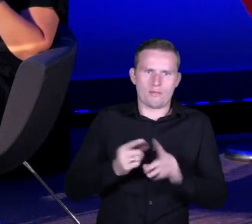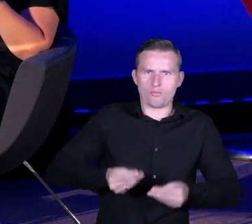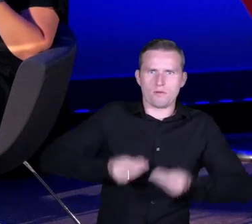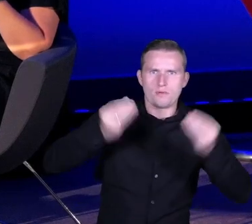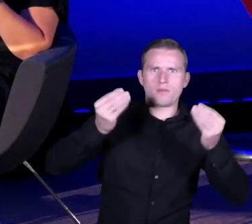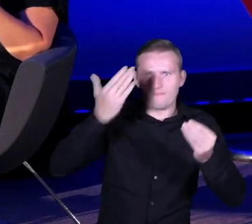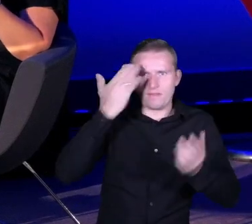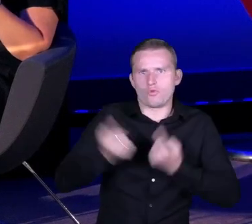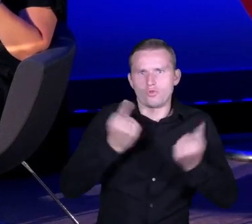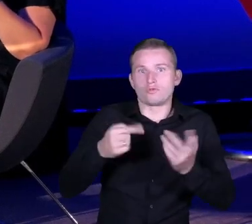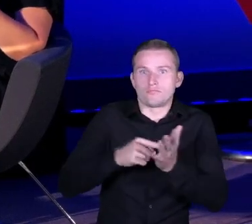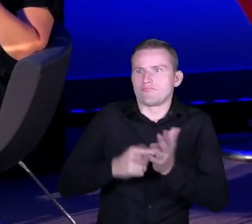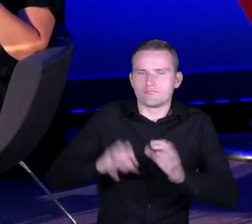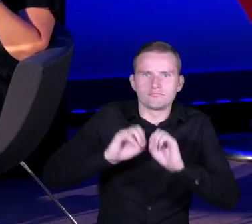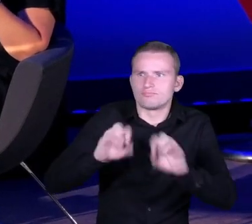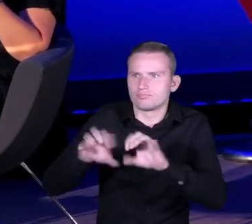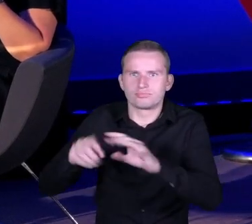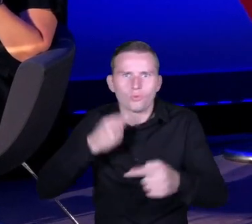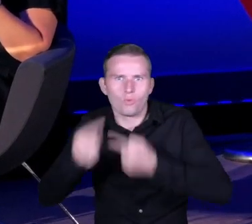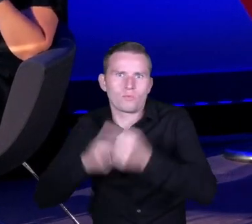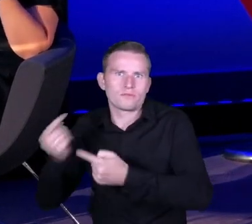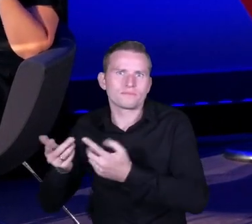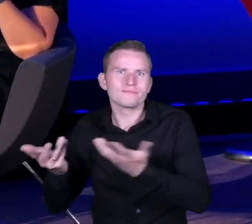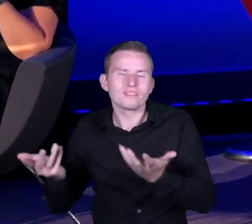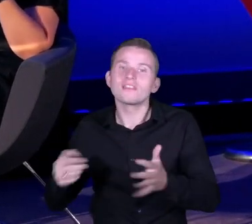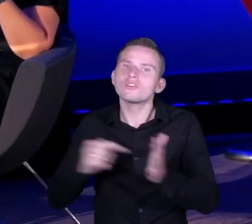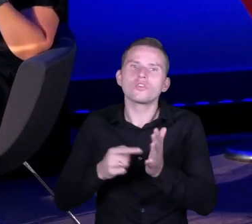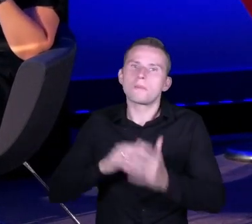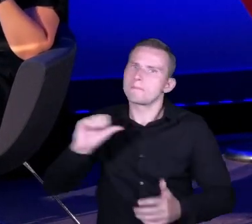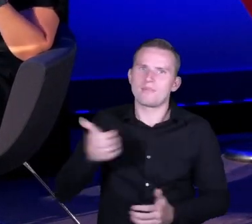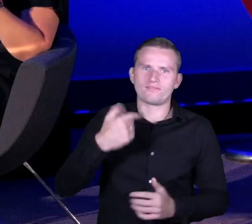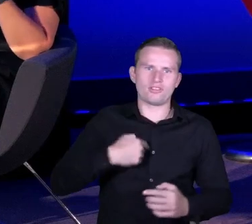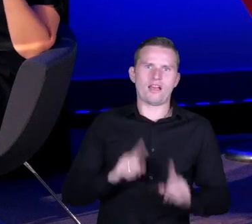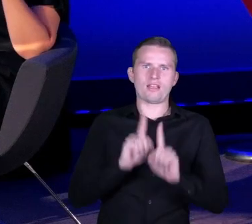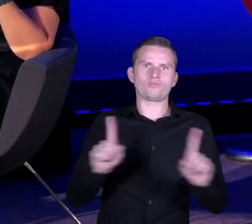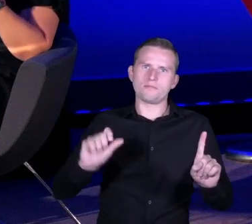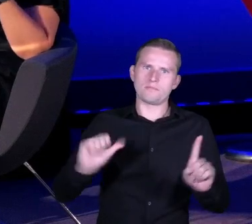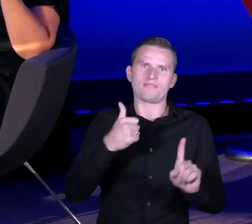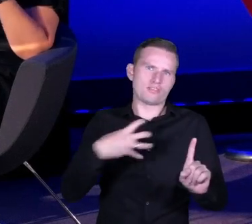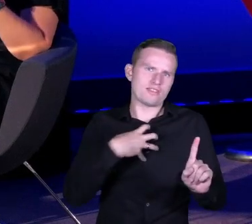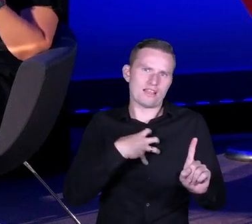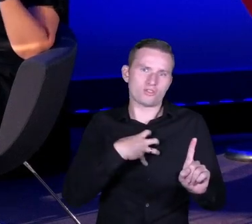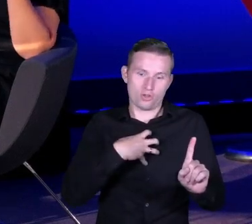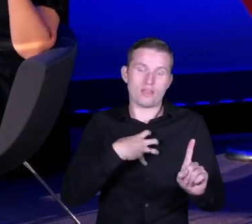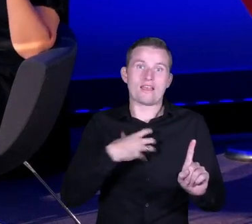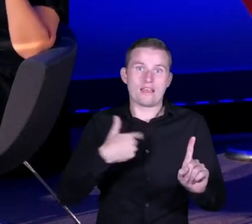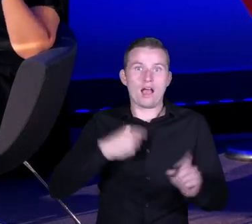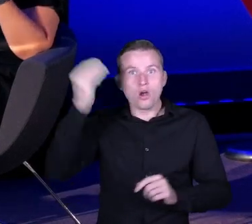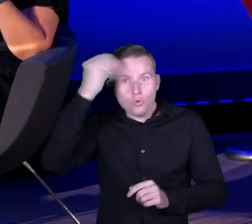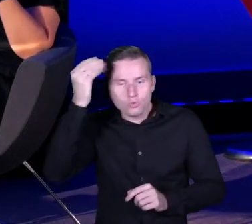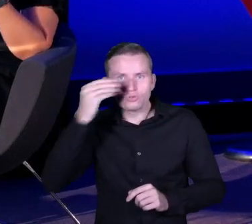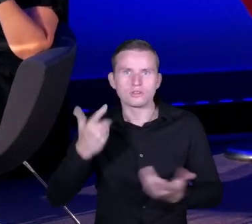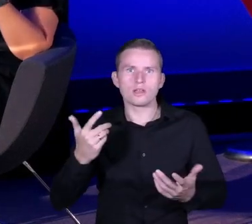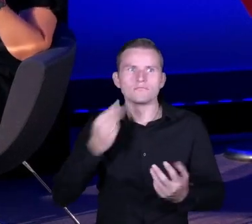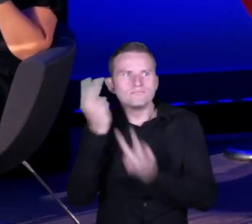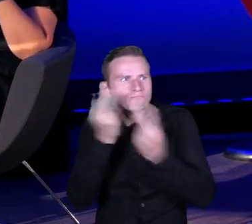właśnie bycie tą pierwszą nauczycielką, która podobnie jak inni nauczyciele, uczy, doświadcza, wie,